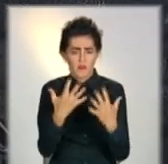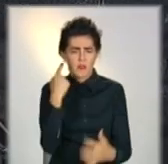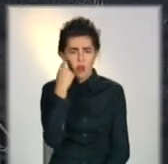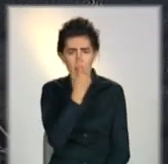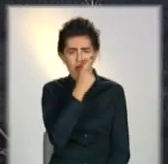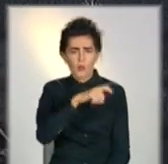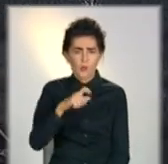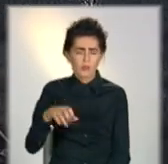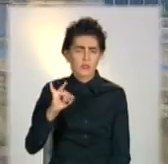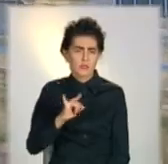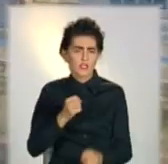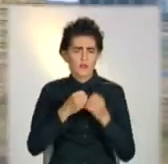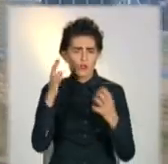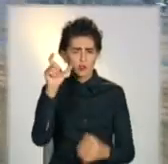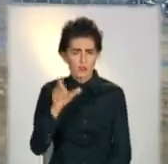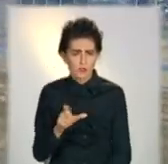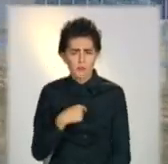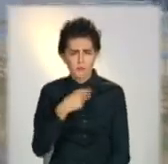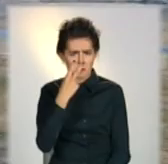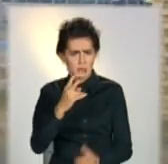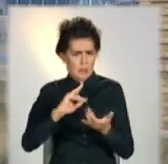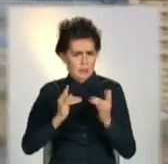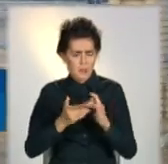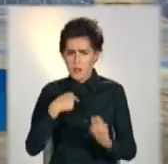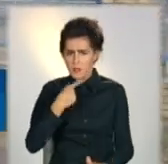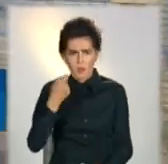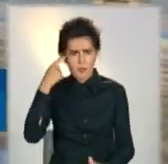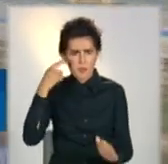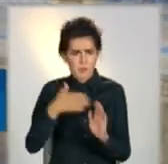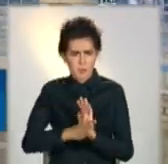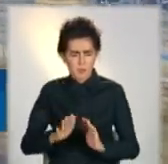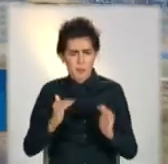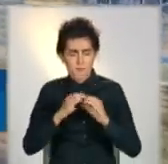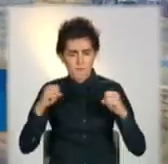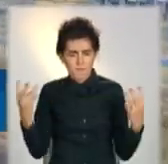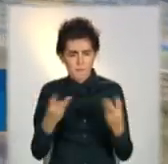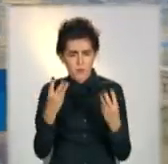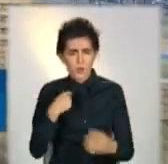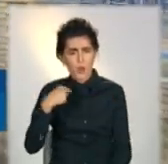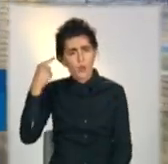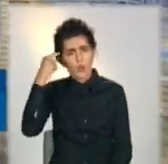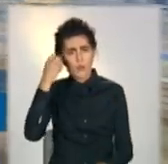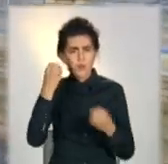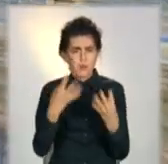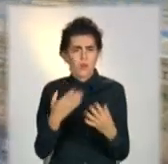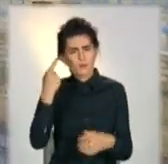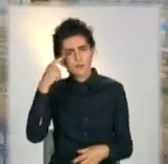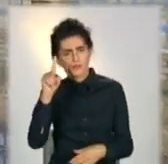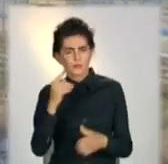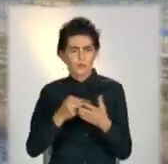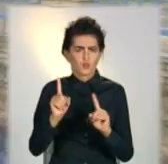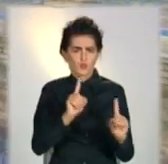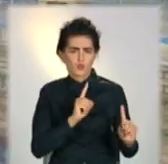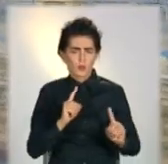та містянами. Я побачила в інтернеті сначала, якраз я виїжджала тільки з дому, що загорилась. Я, чесно, сначала подумала, що фейк какой-то, знаєте, фотошоп.